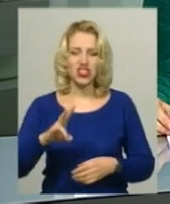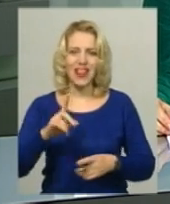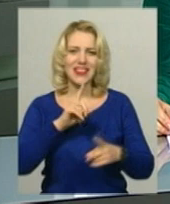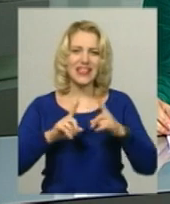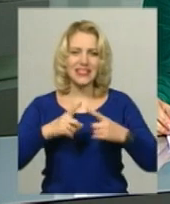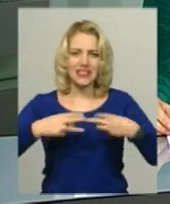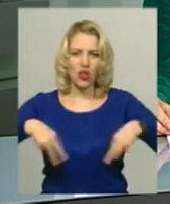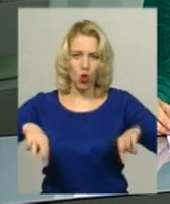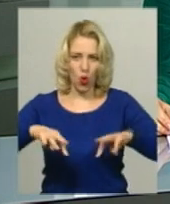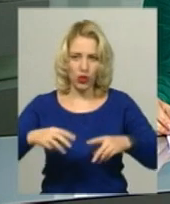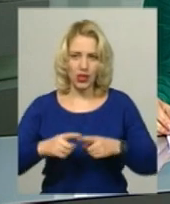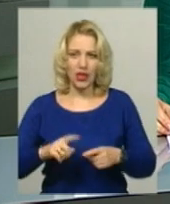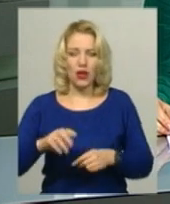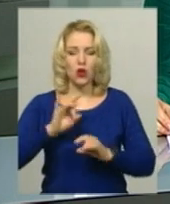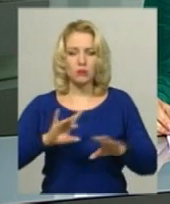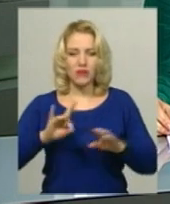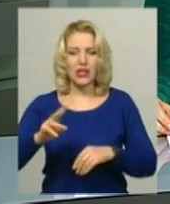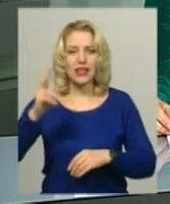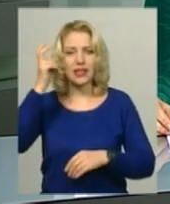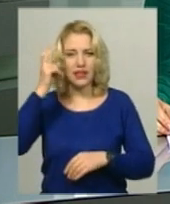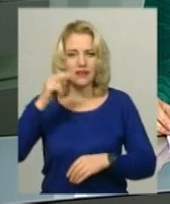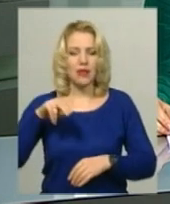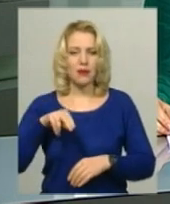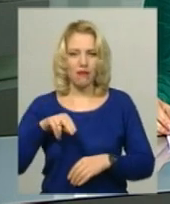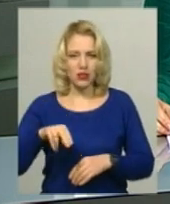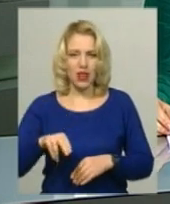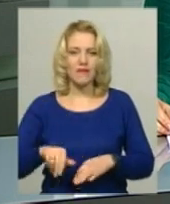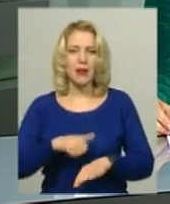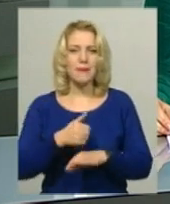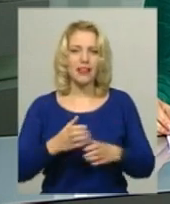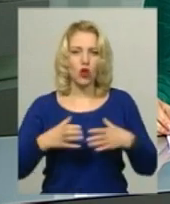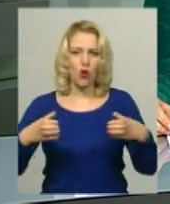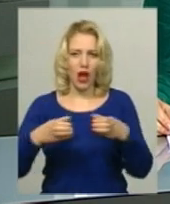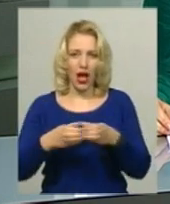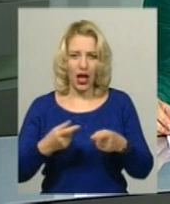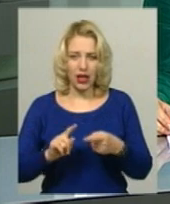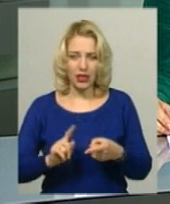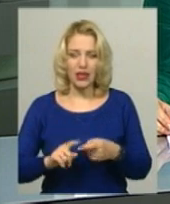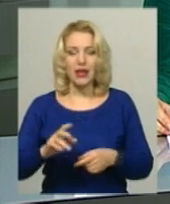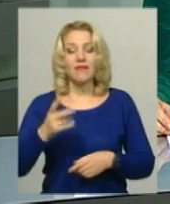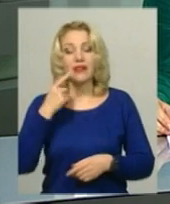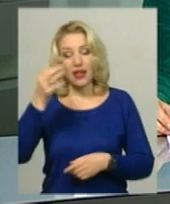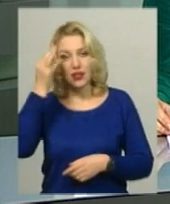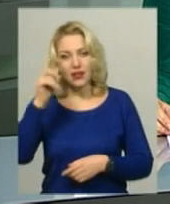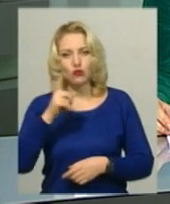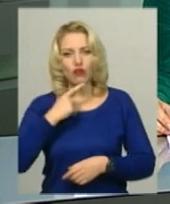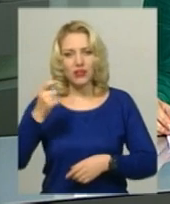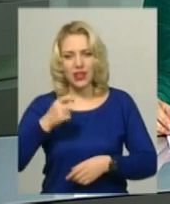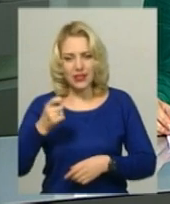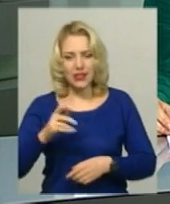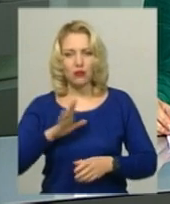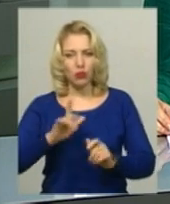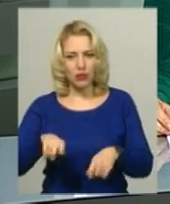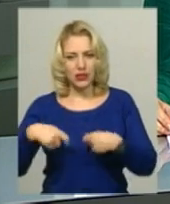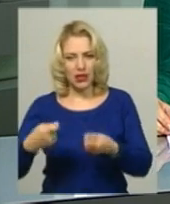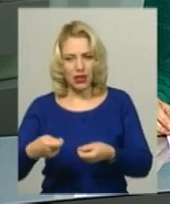Української Православної Церкви Київського Патріархату Євстратій Зоря. Нагадаю, у неділю Вселенський Патріарх передав документ предстоятелю